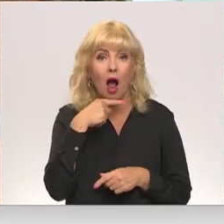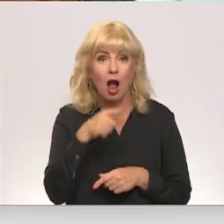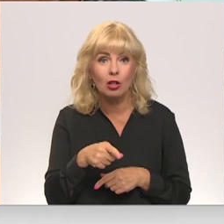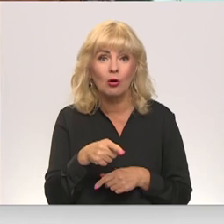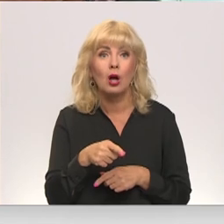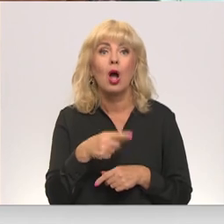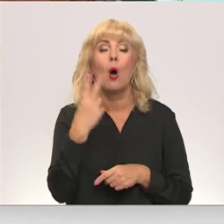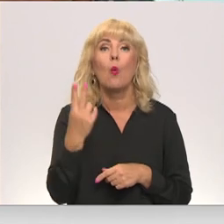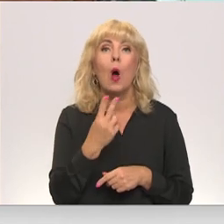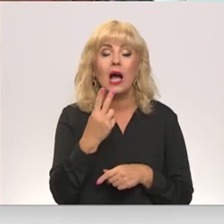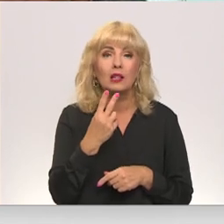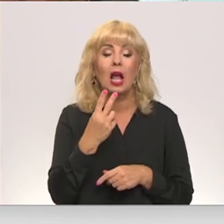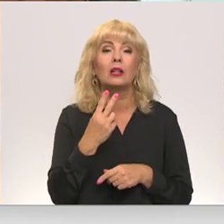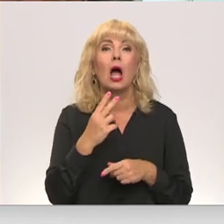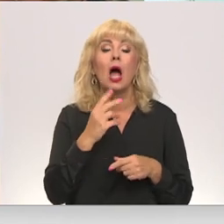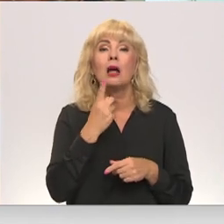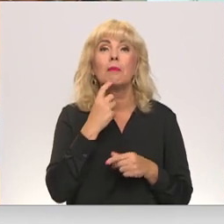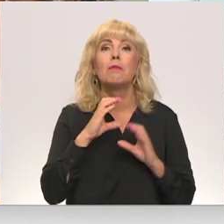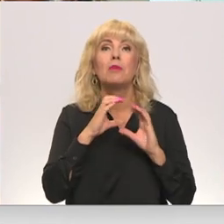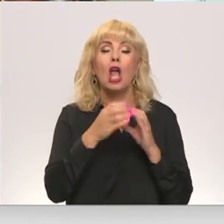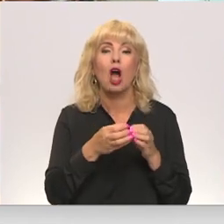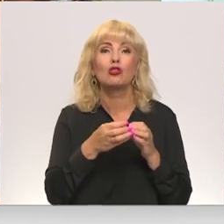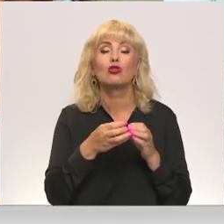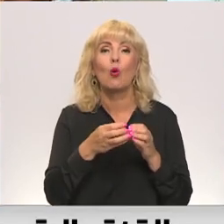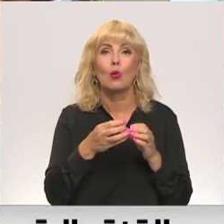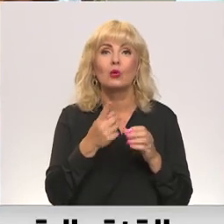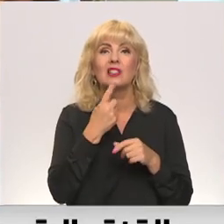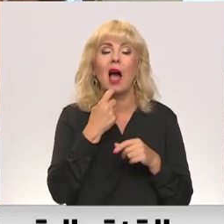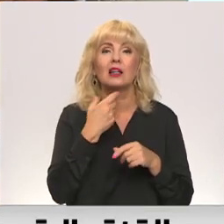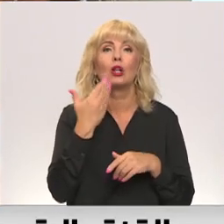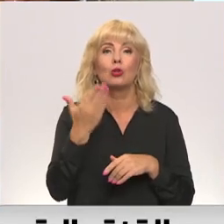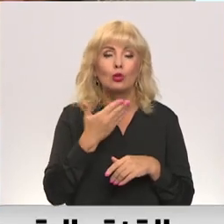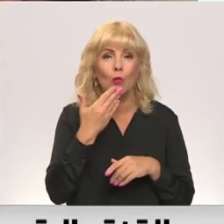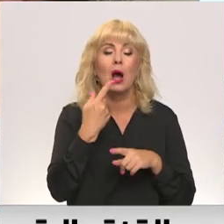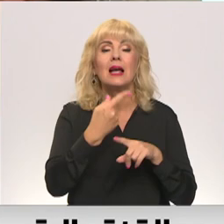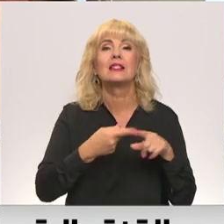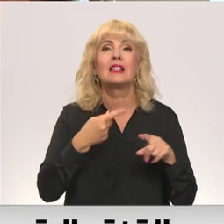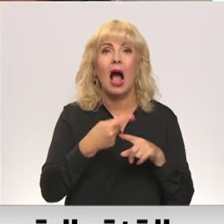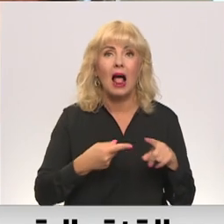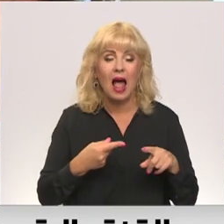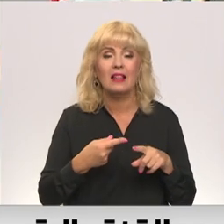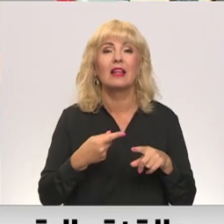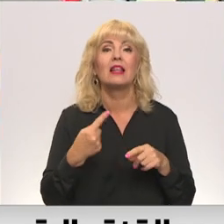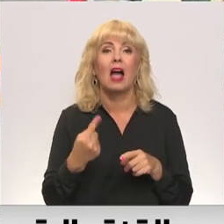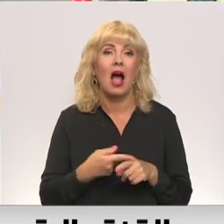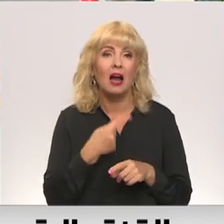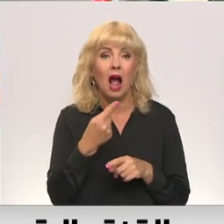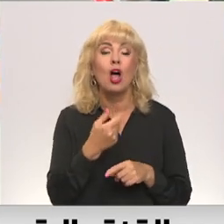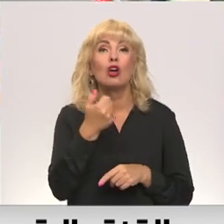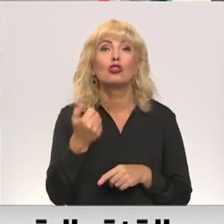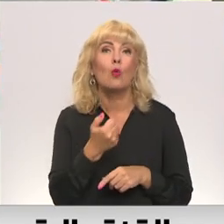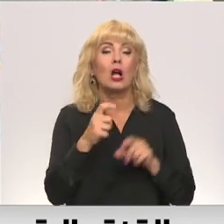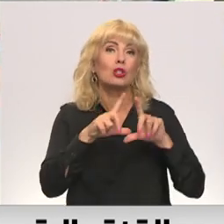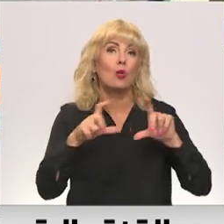Un otrdien bieži zub, ko bērni ir iecienījuši ļoti. Un salāti mūs iecienītie ir akalvē, ne? Šogad